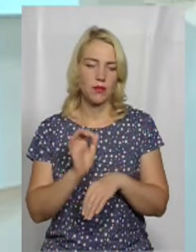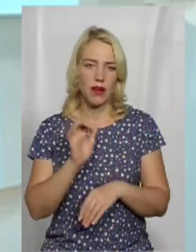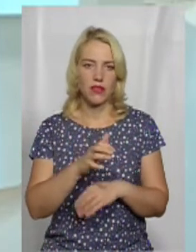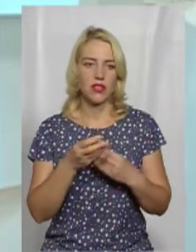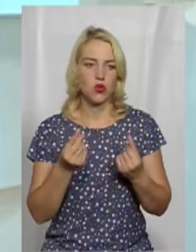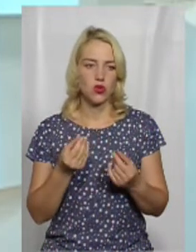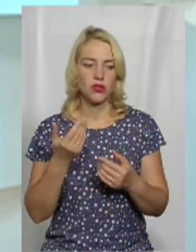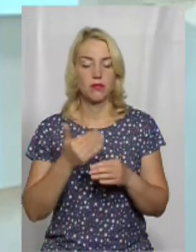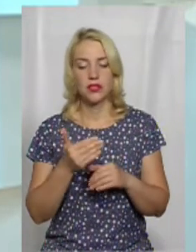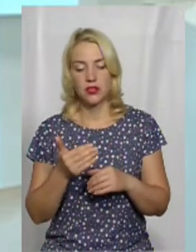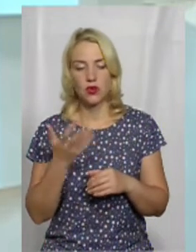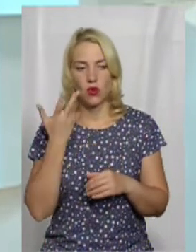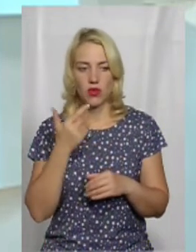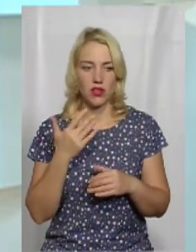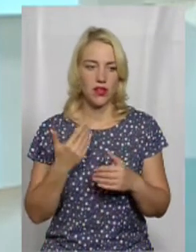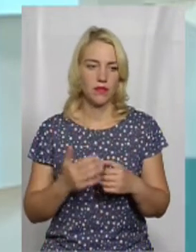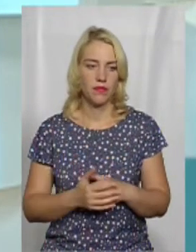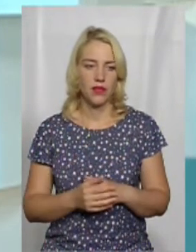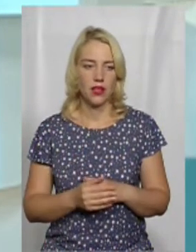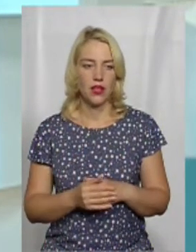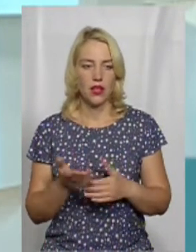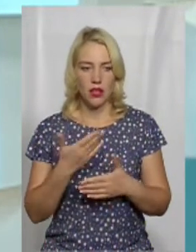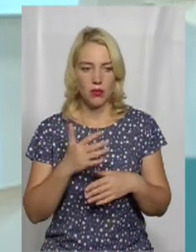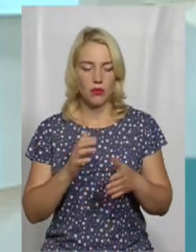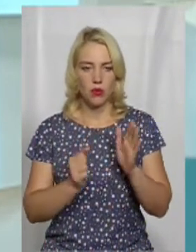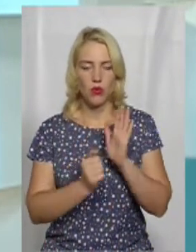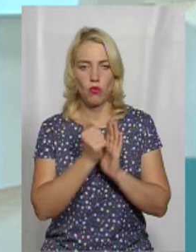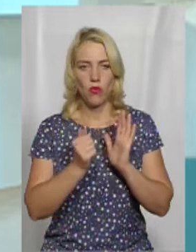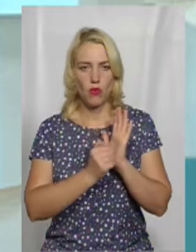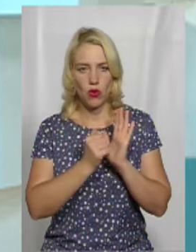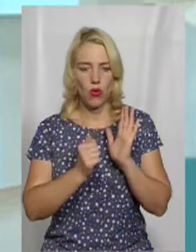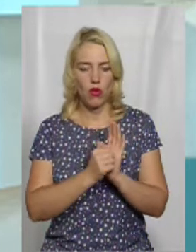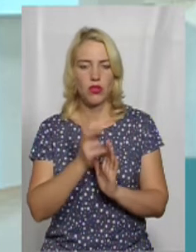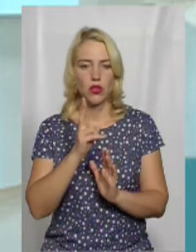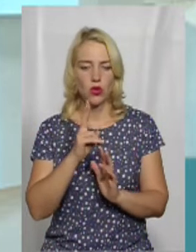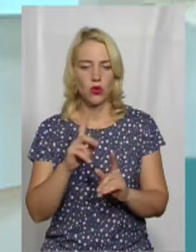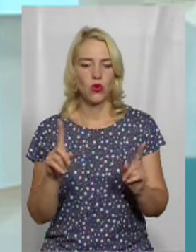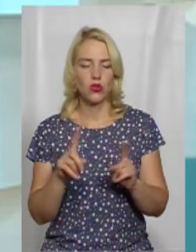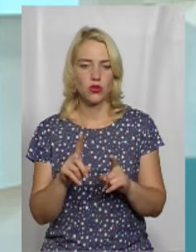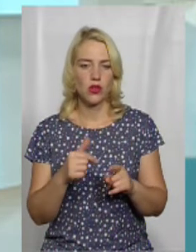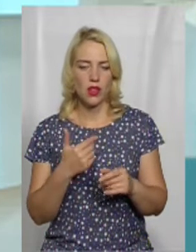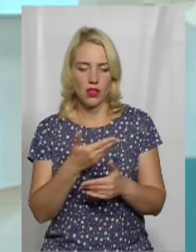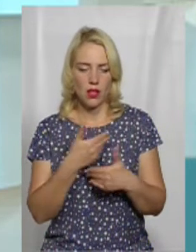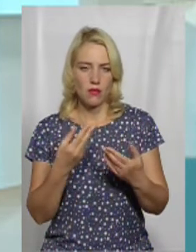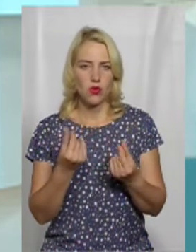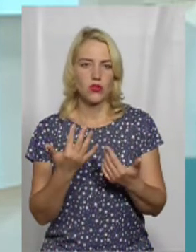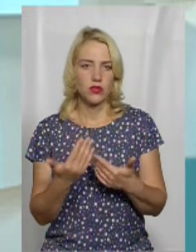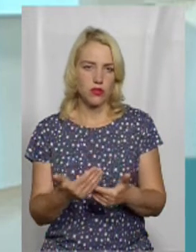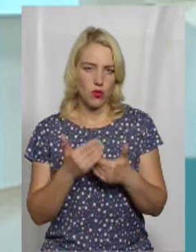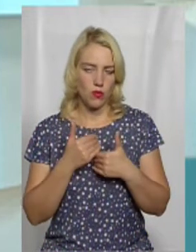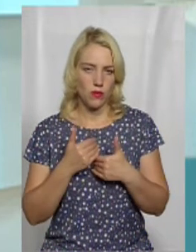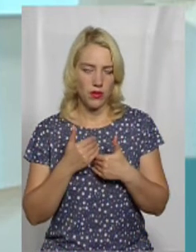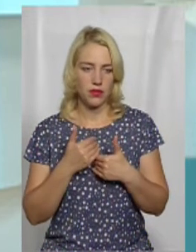пізніше, коли там якийсь бір вже буде закінчено, ми опублікуємо, хто нам допоміг, як і на що все йде. Тому що